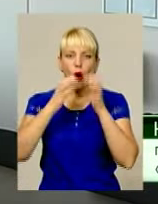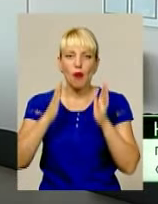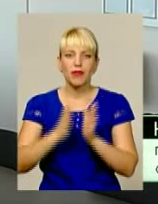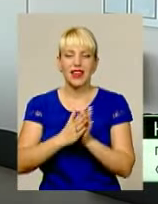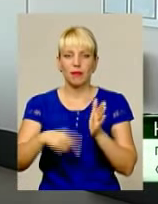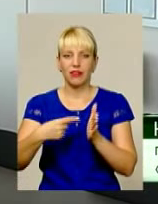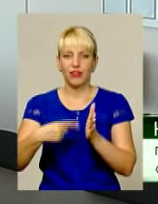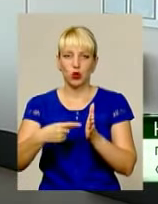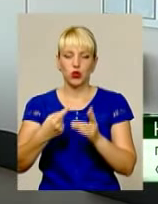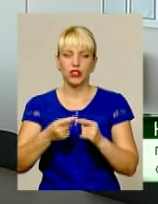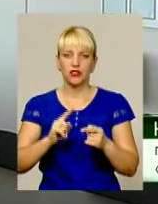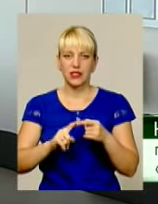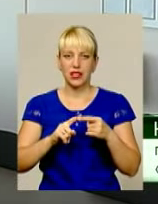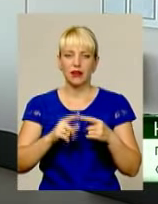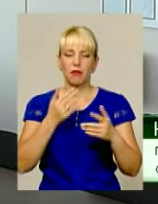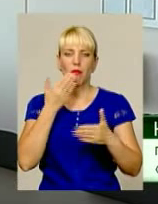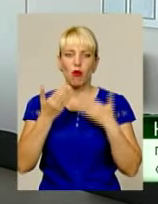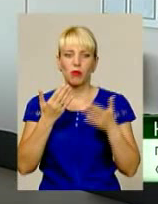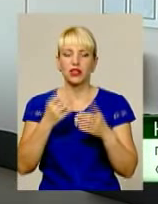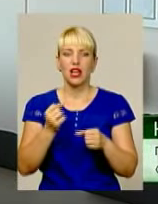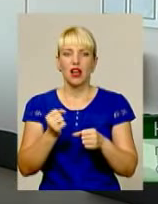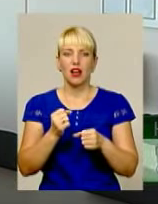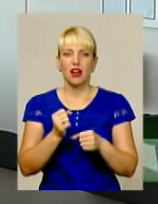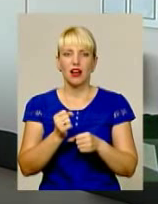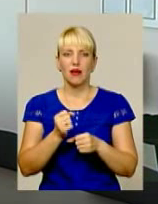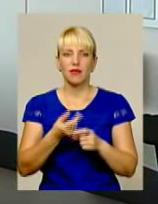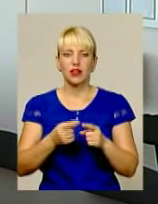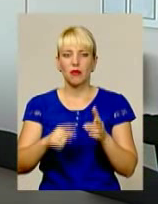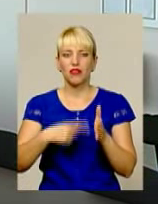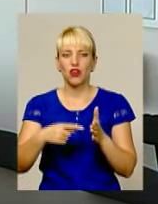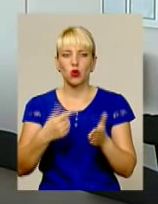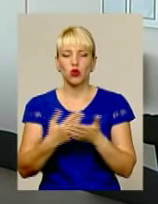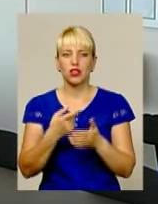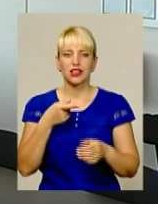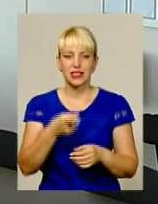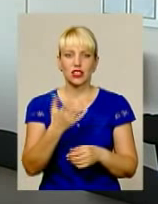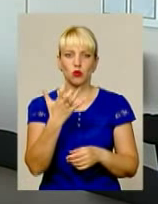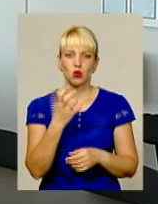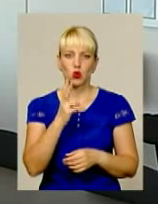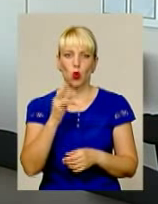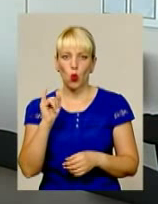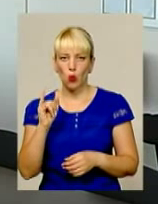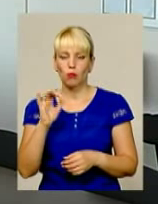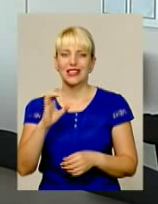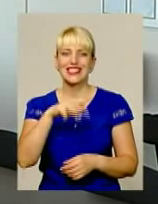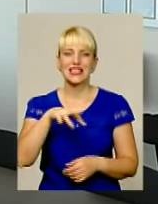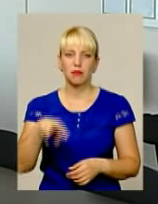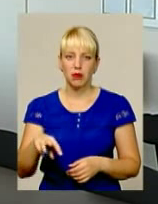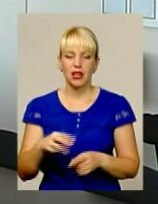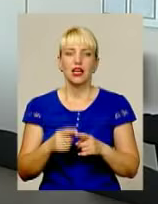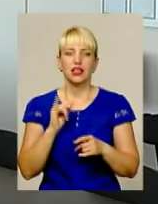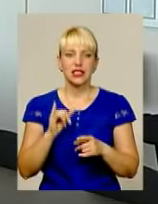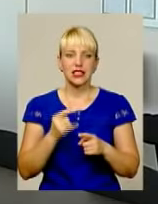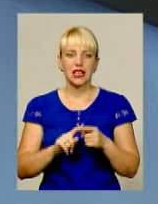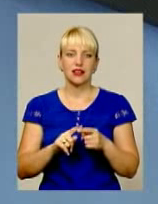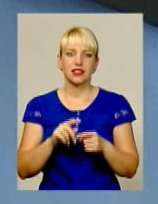найбільше користуються попитом автомобілі, які мають об'єм двигуна, до 1500 кубічних сантиметрів. В цьому випадку ставка акцизного